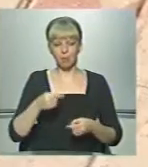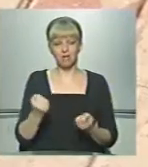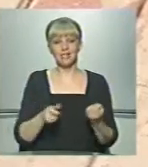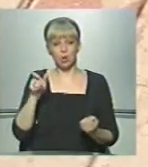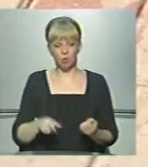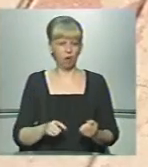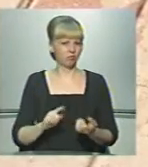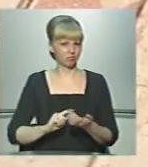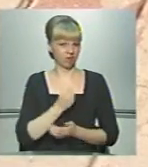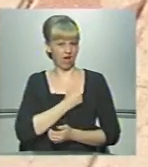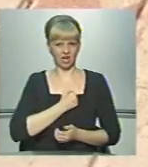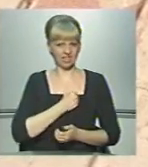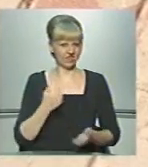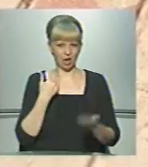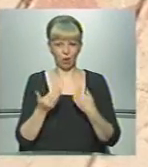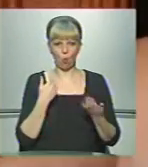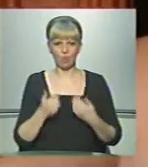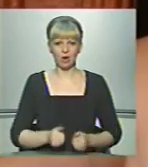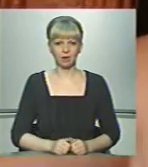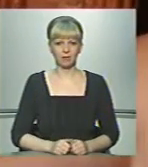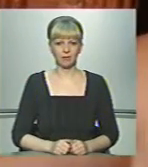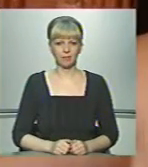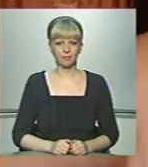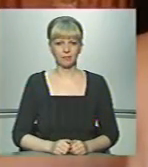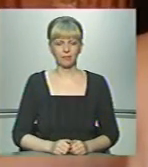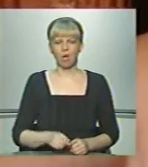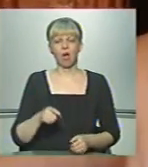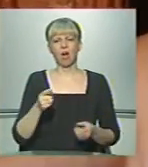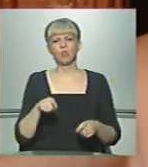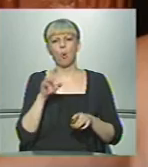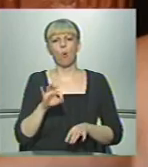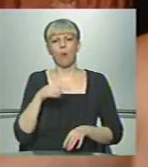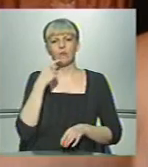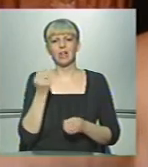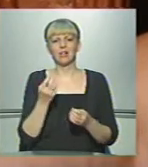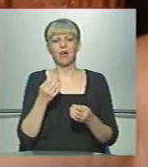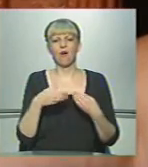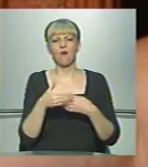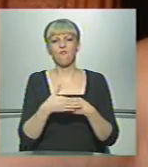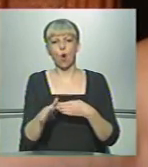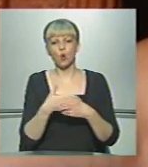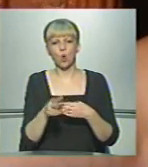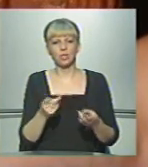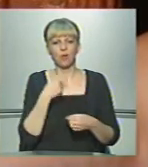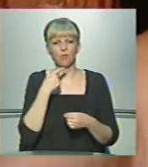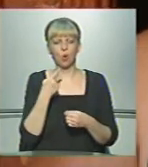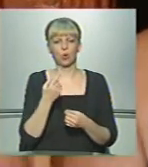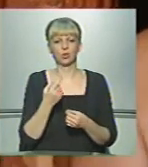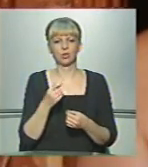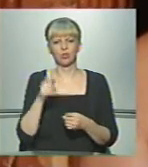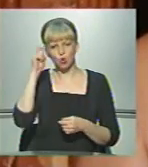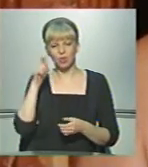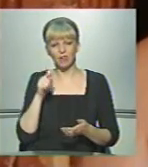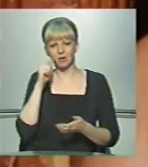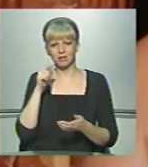почав агресивно реагувати. «За кис ворота говорили, що чоловік зачепив ворота кисто, а він